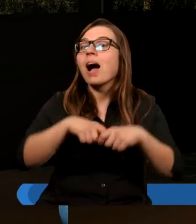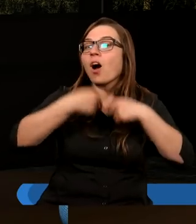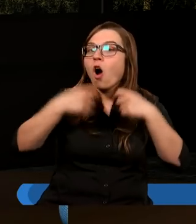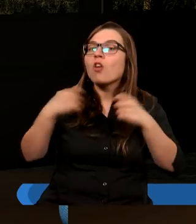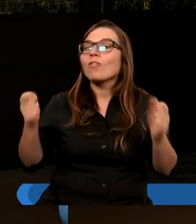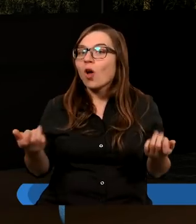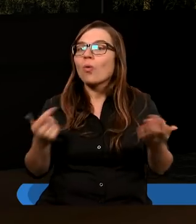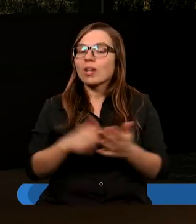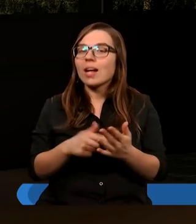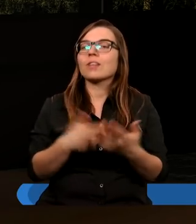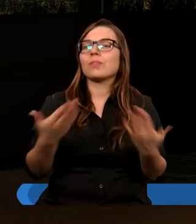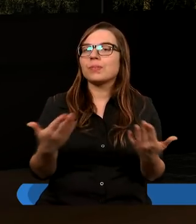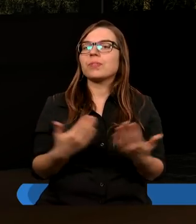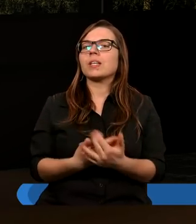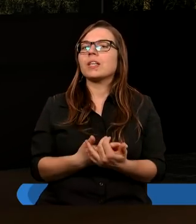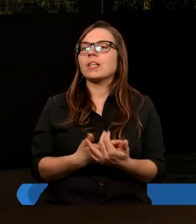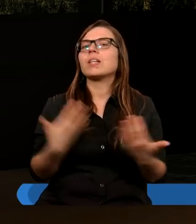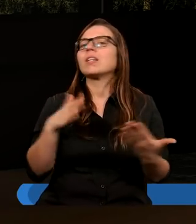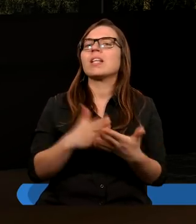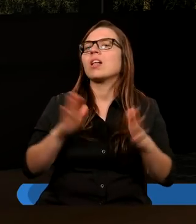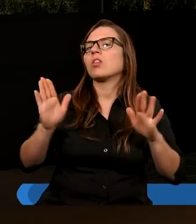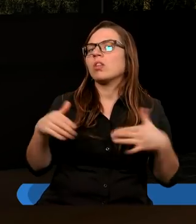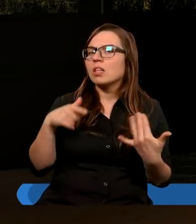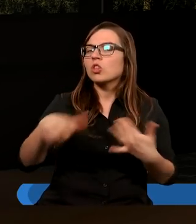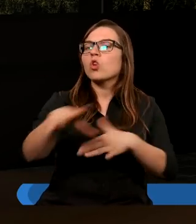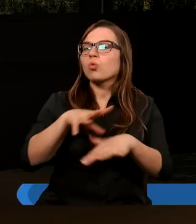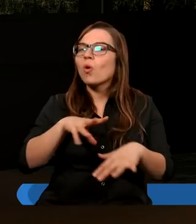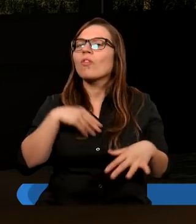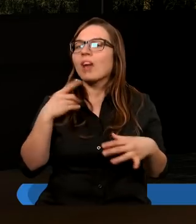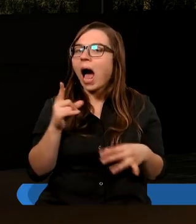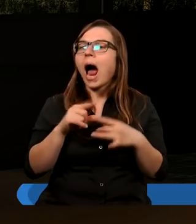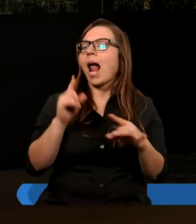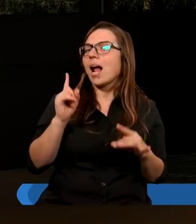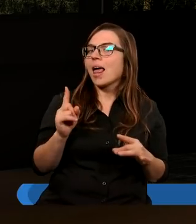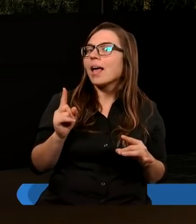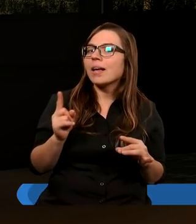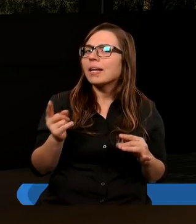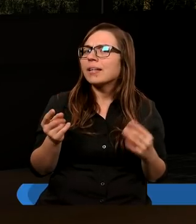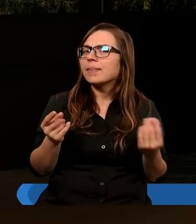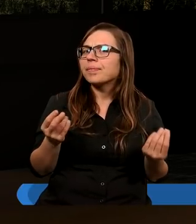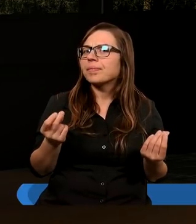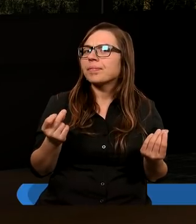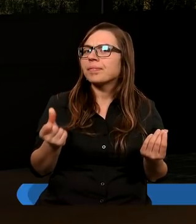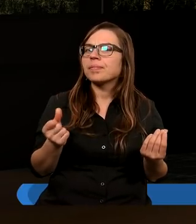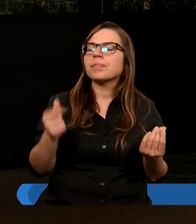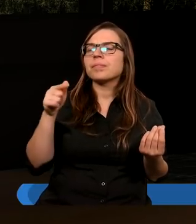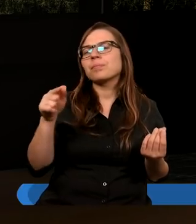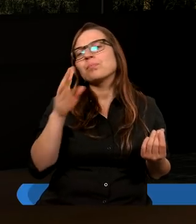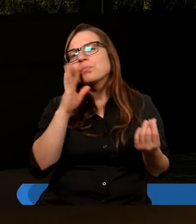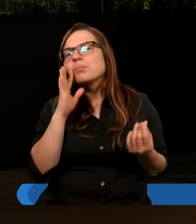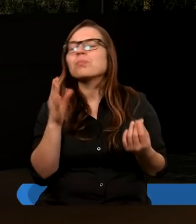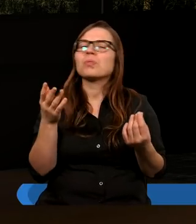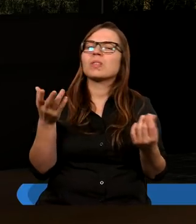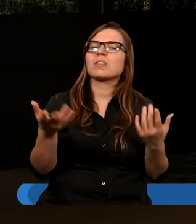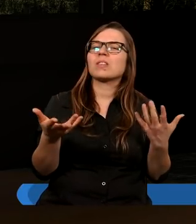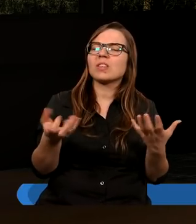rozwiązać. nie tylko zostawiając ją Duchowi Świętemu i temu rozdziałowi